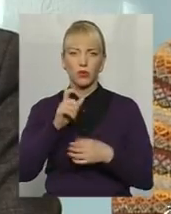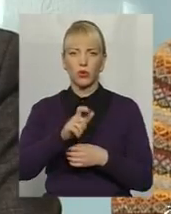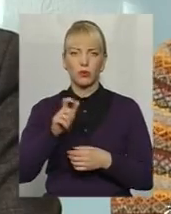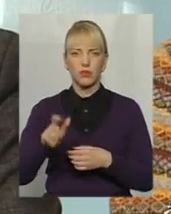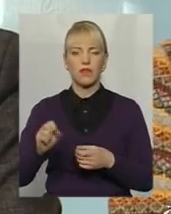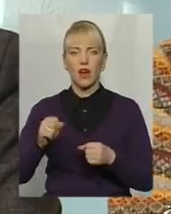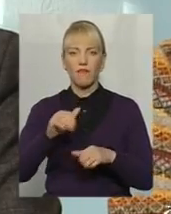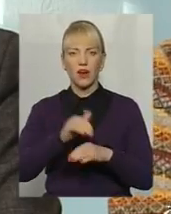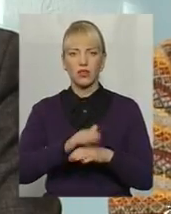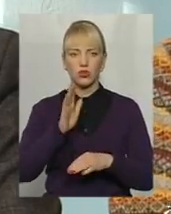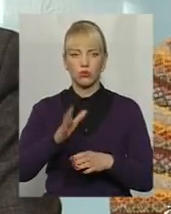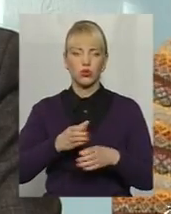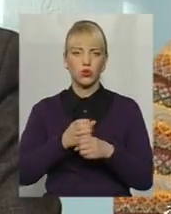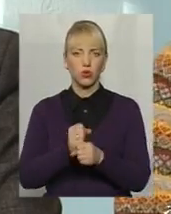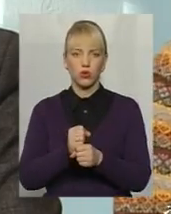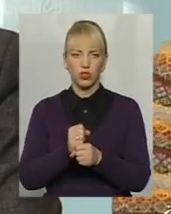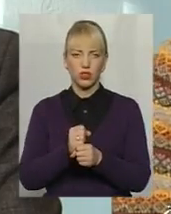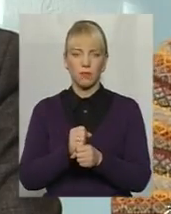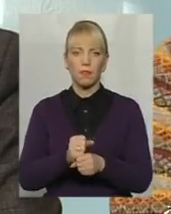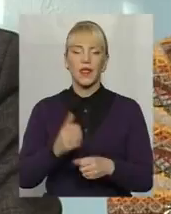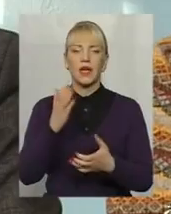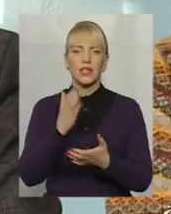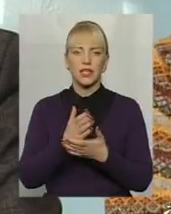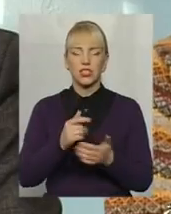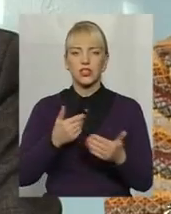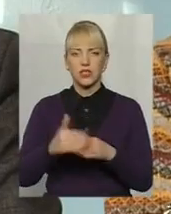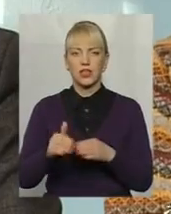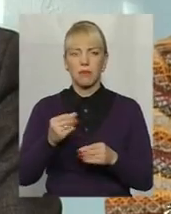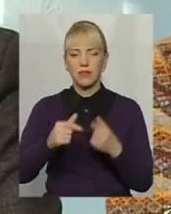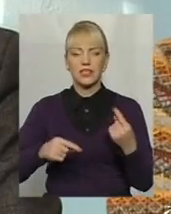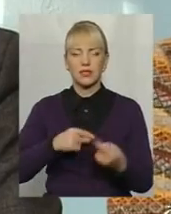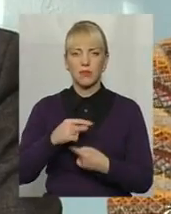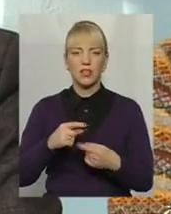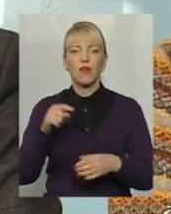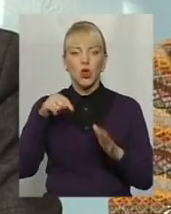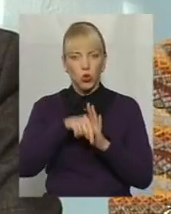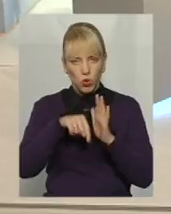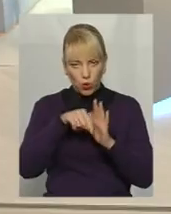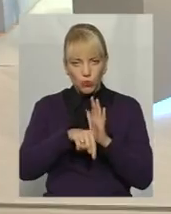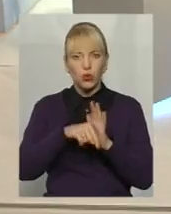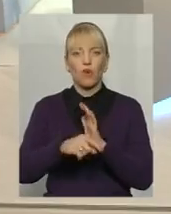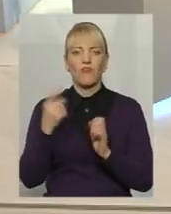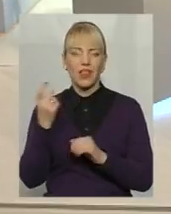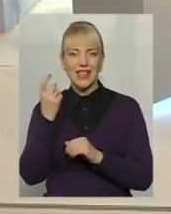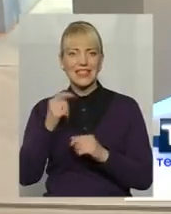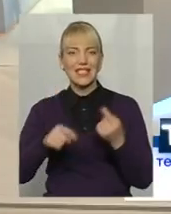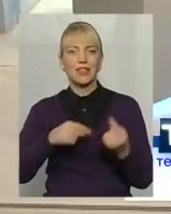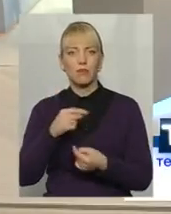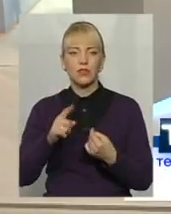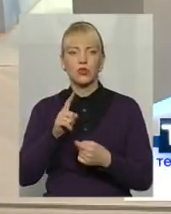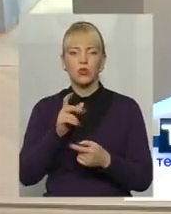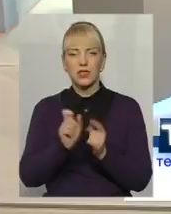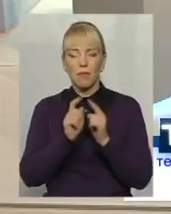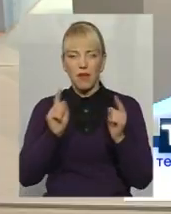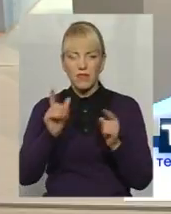а фактично пройде скорочення. Тобто є частина бізнесменів, погоджуюсь... Бізнесу, які вже за певний період